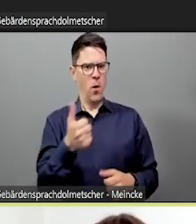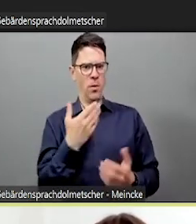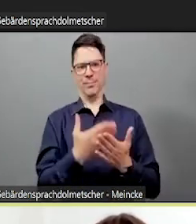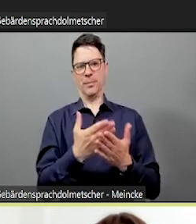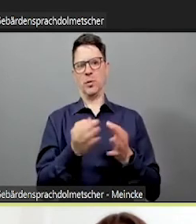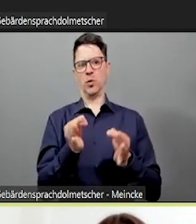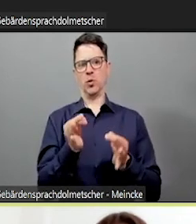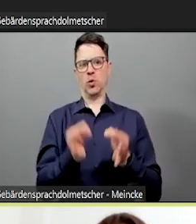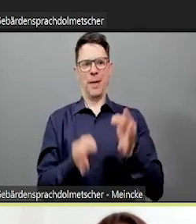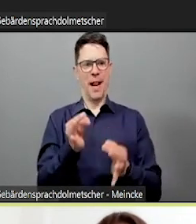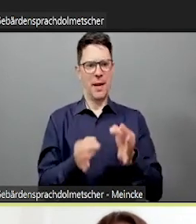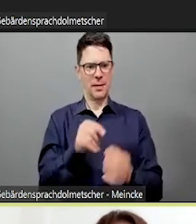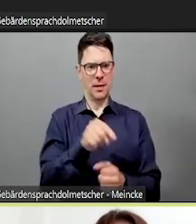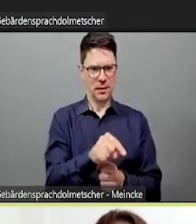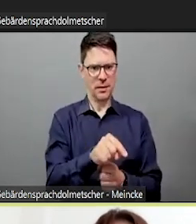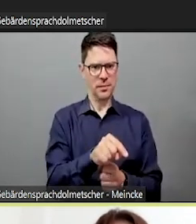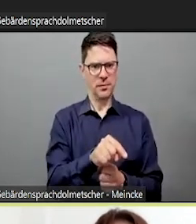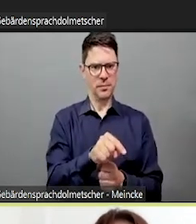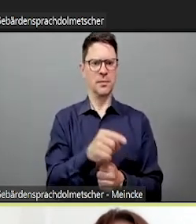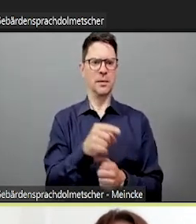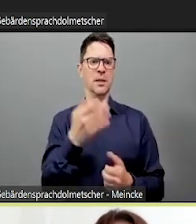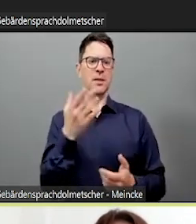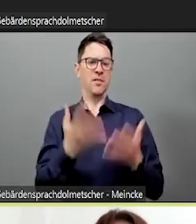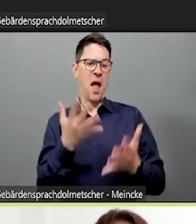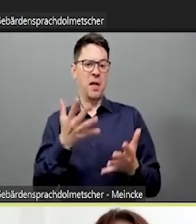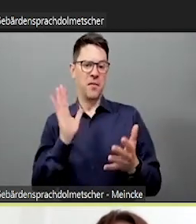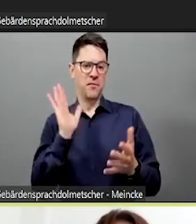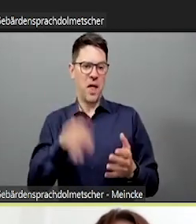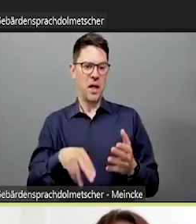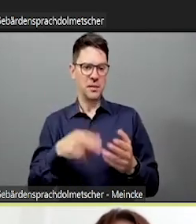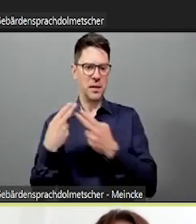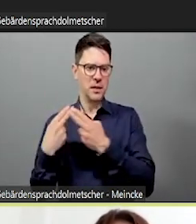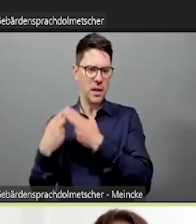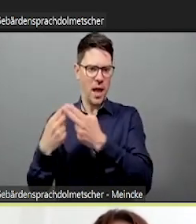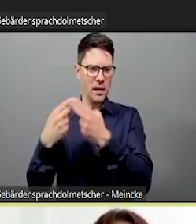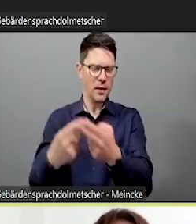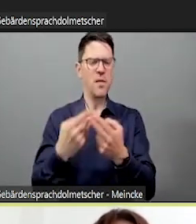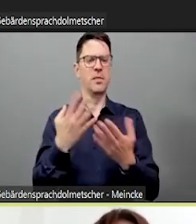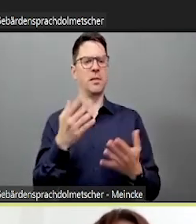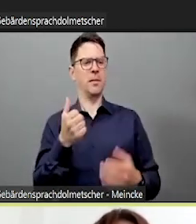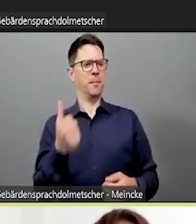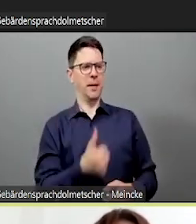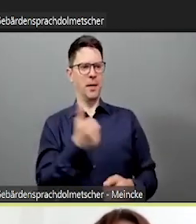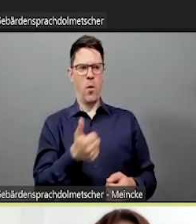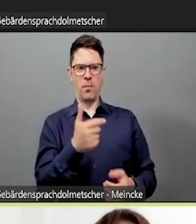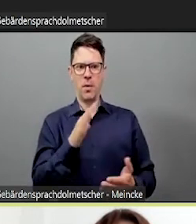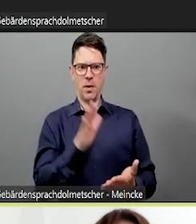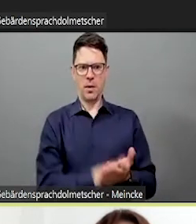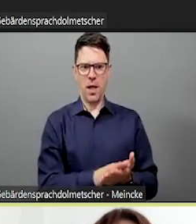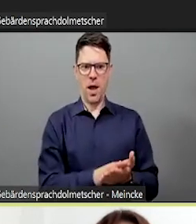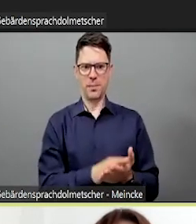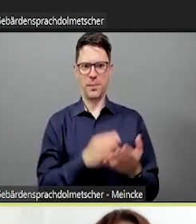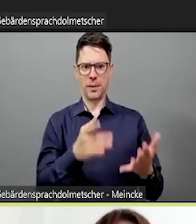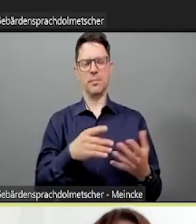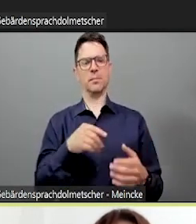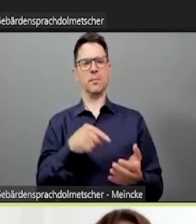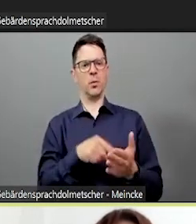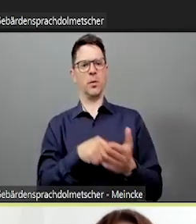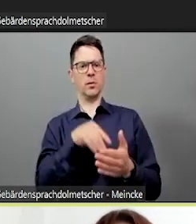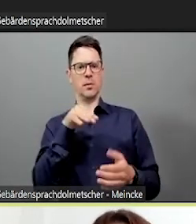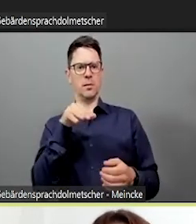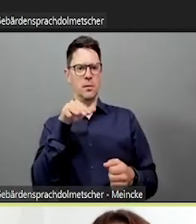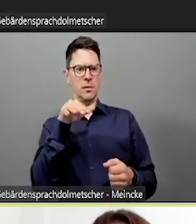Technik das nicht ganz so, wie ich das möchte. Vielleicht kann ich es Ihnen auch nicht einfach so ad hoc zeigen. Ich schaue mal,